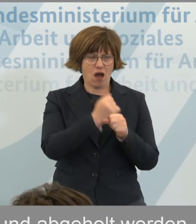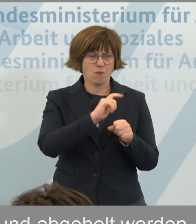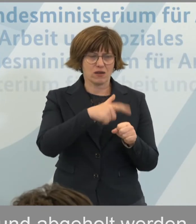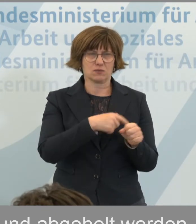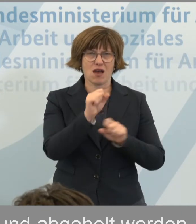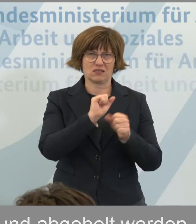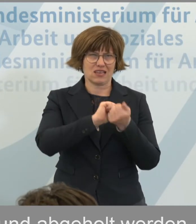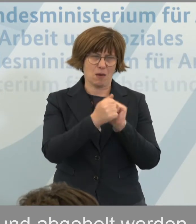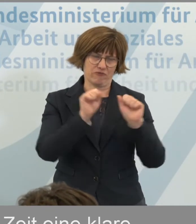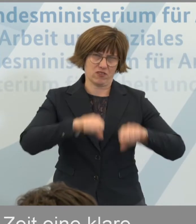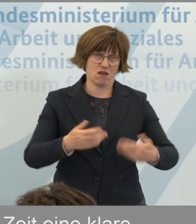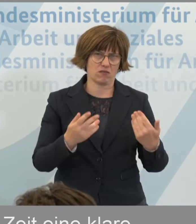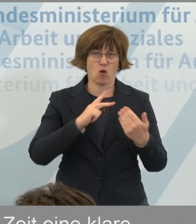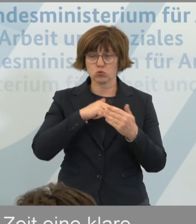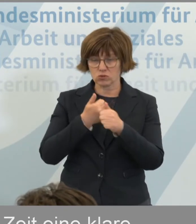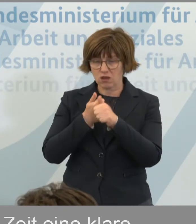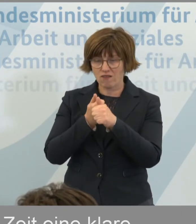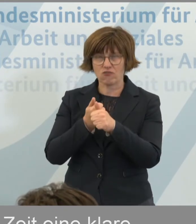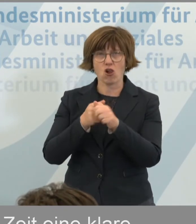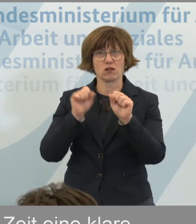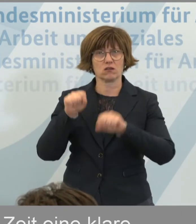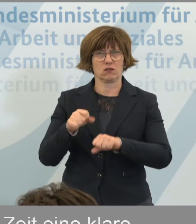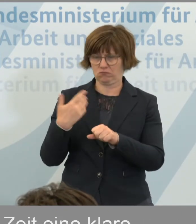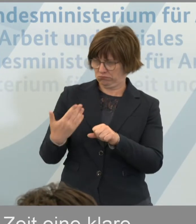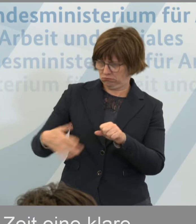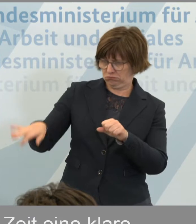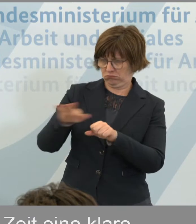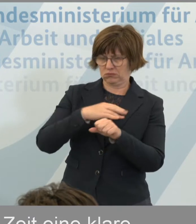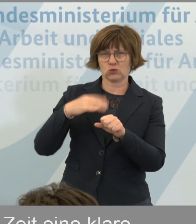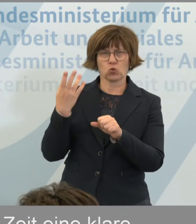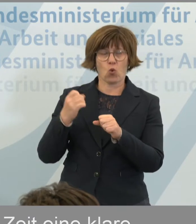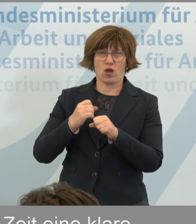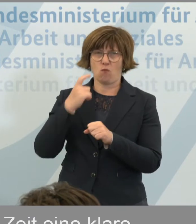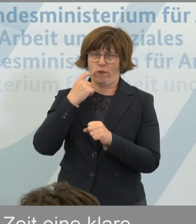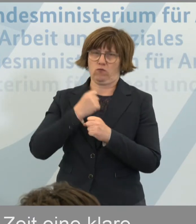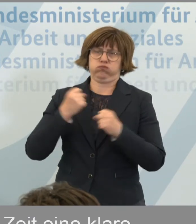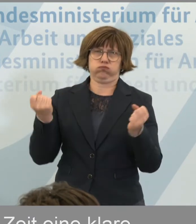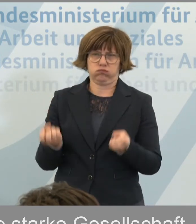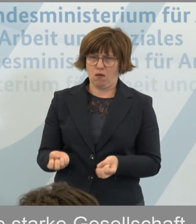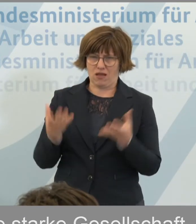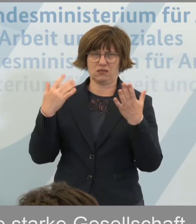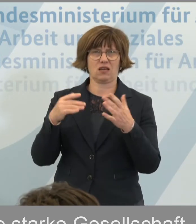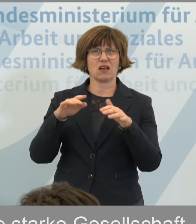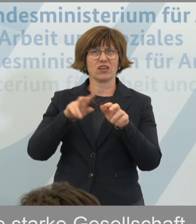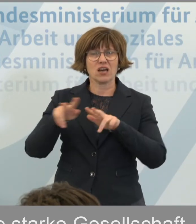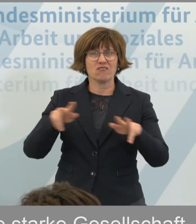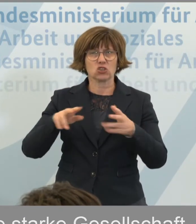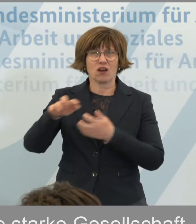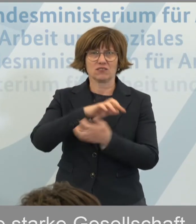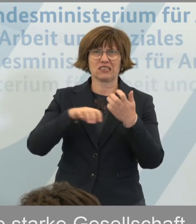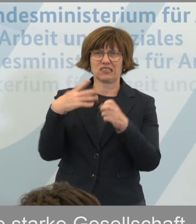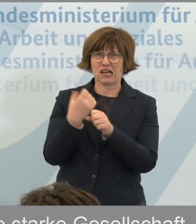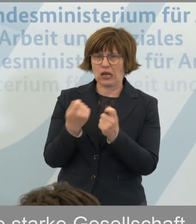kämpfen und auch soziale Folgen dieses großen Ereignisses, dieser großen Wirtschaftskrise